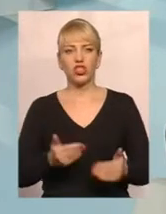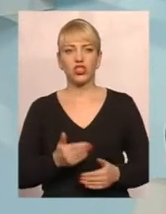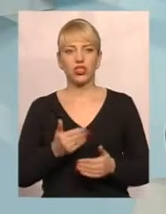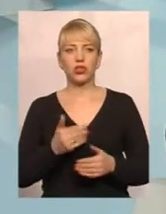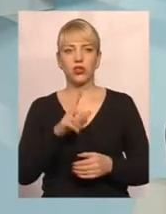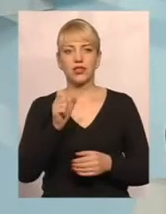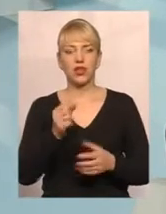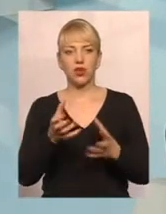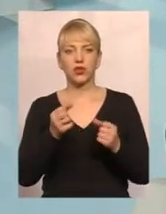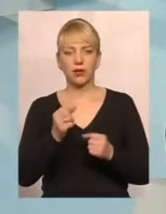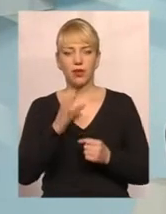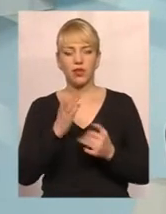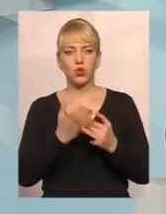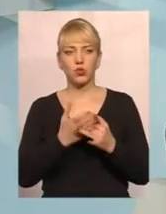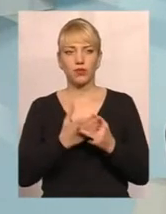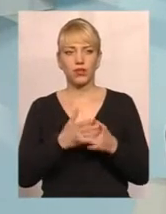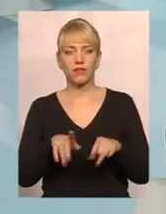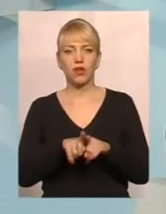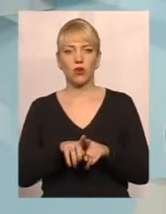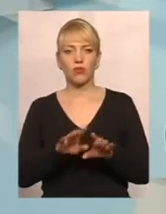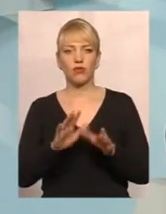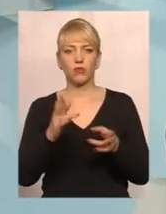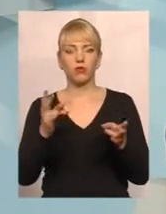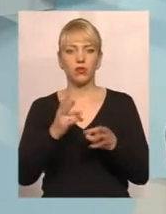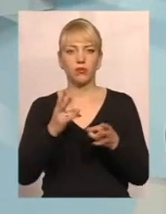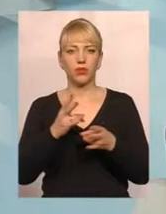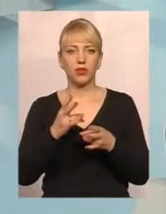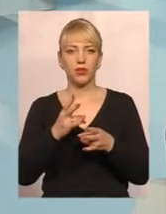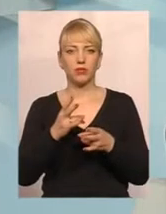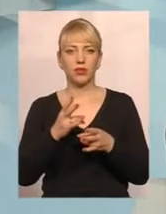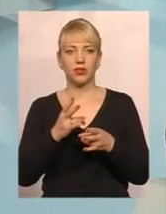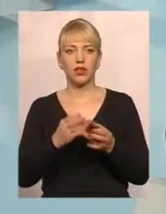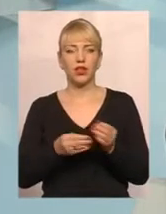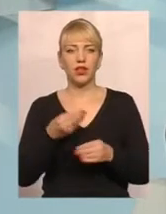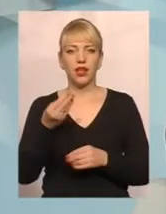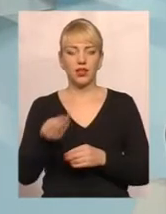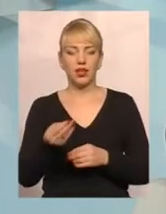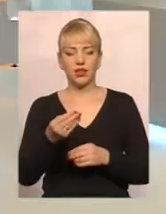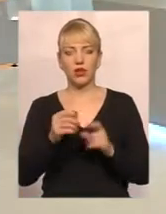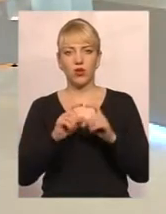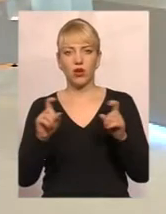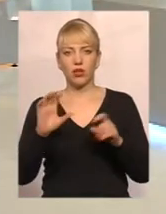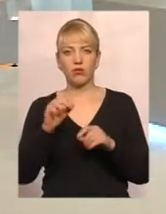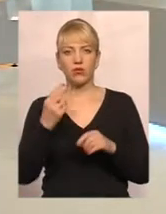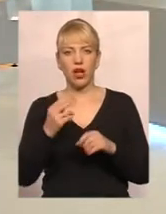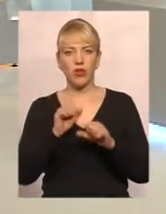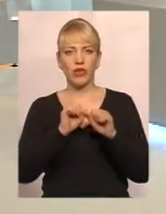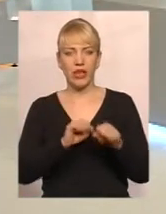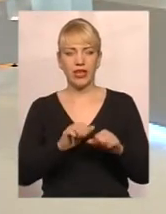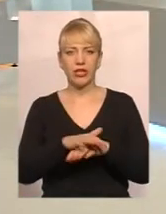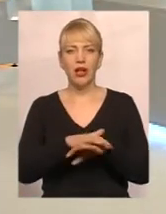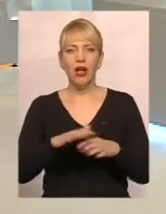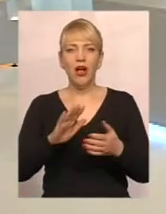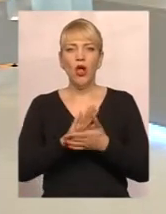за отриманням субсидії. В такому випадку необхідно, звичайно, надати органам соціального захисту населення відповідний